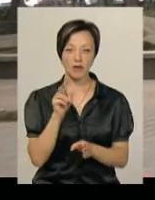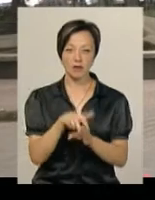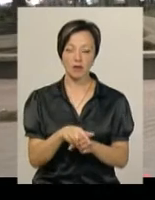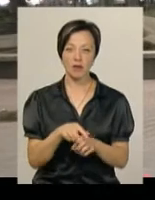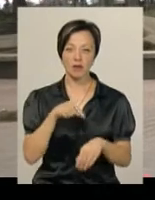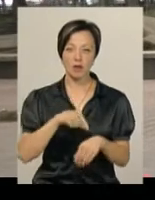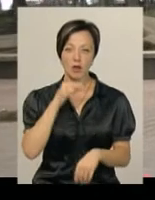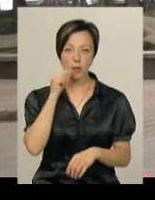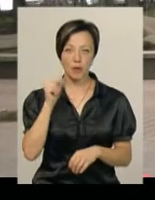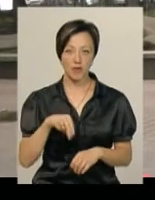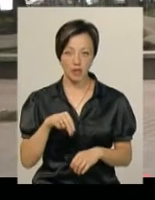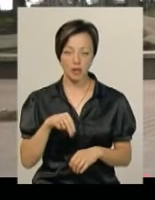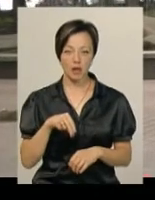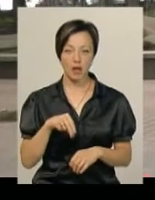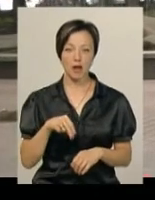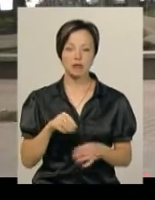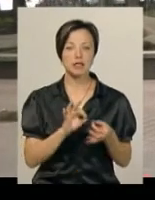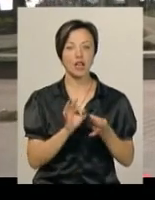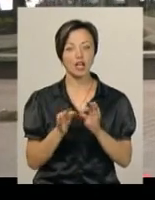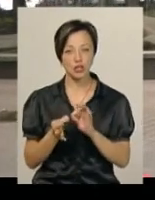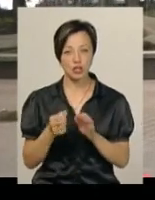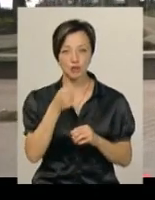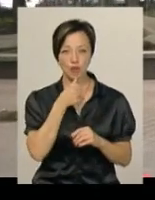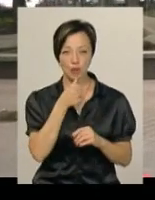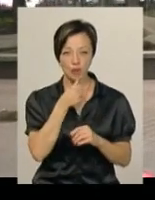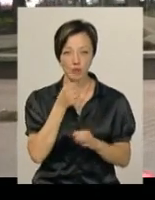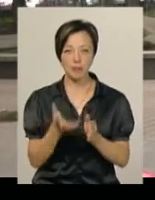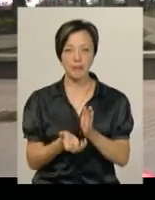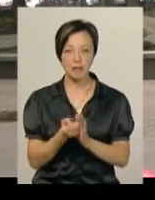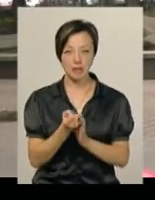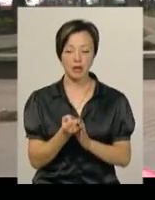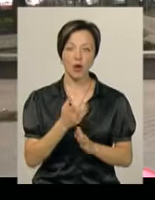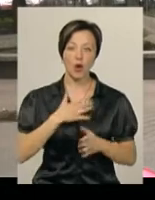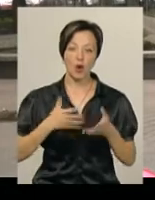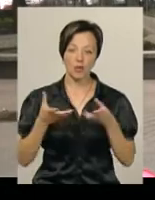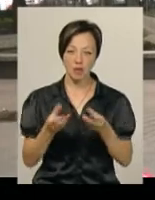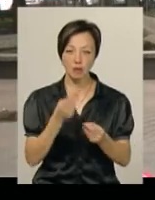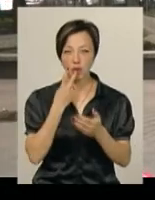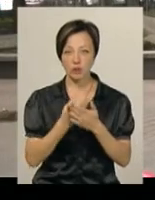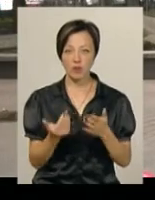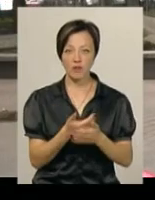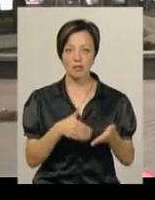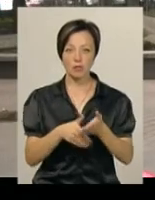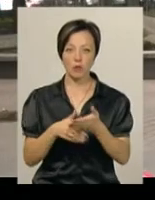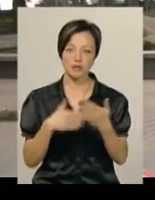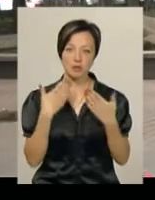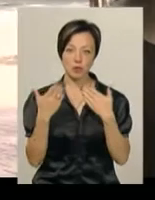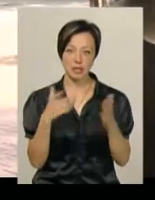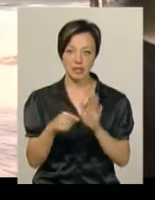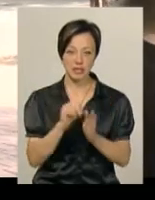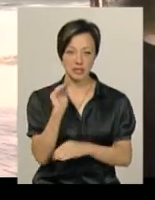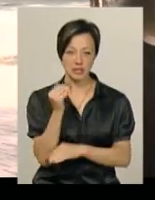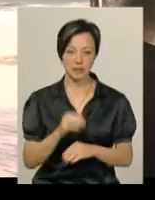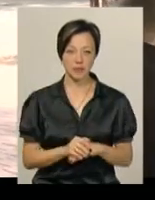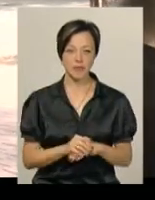комусь відчуття провини, а набагато складніше спробувати підтримати, розрадити і показати нові способи взаємодії з дитиною.